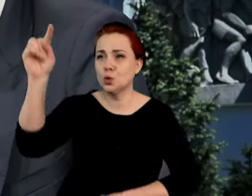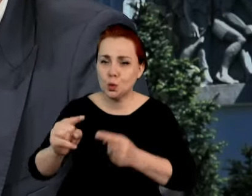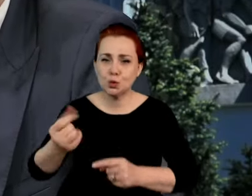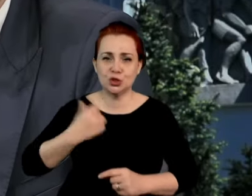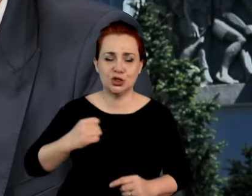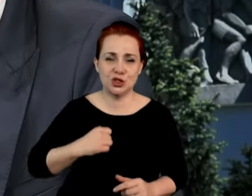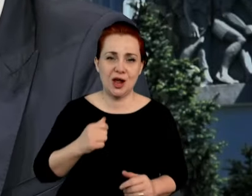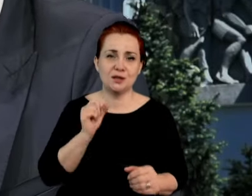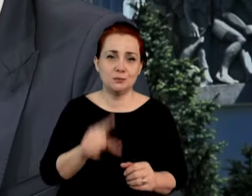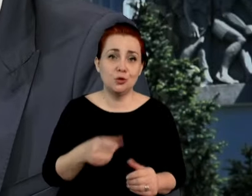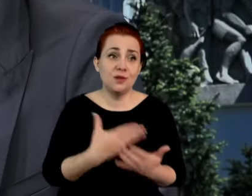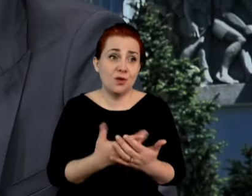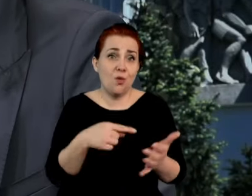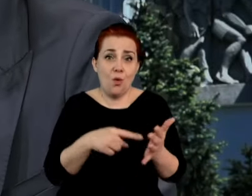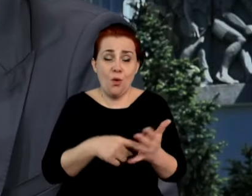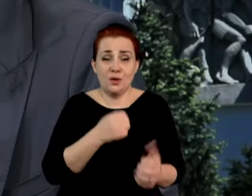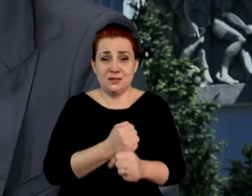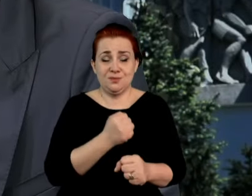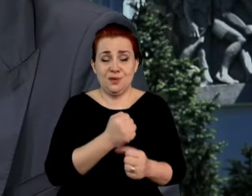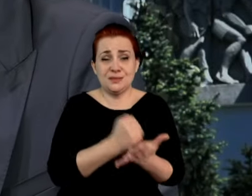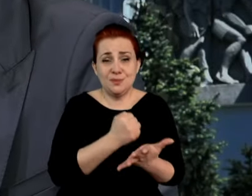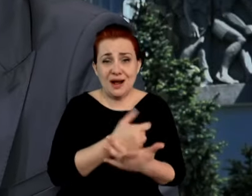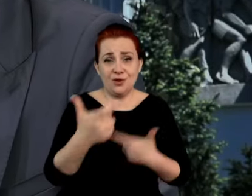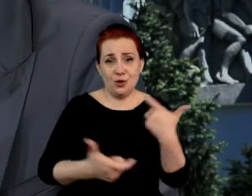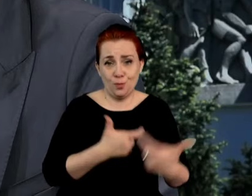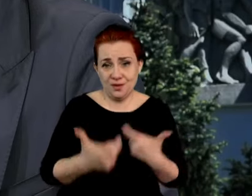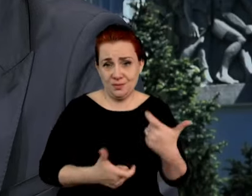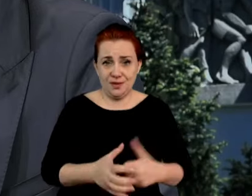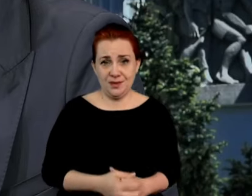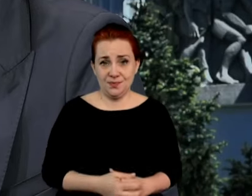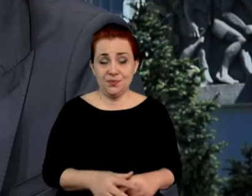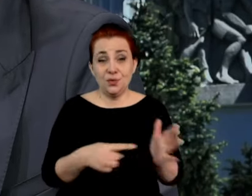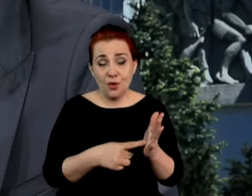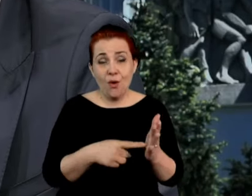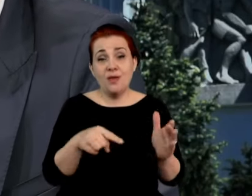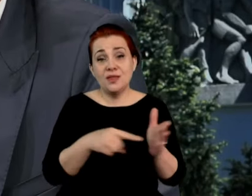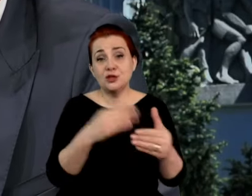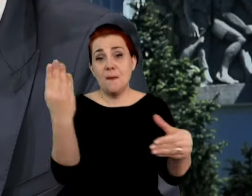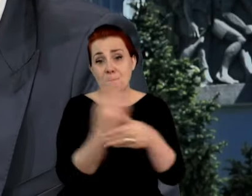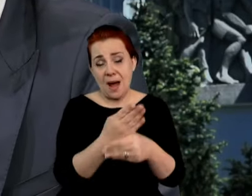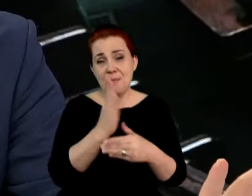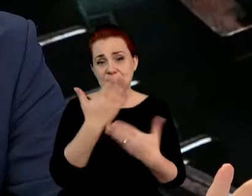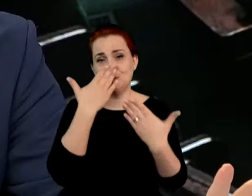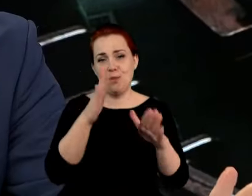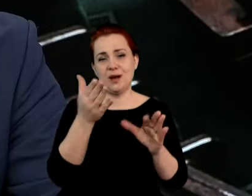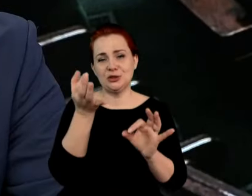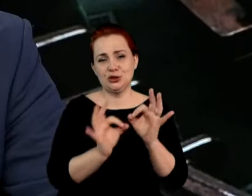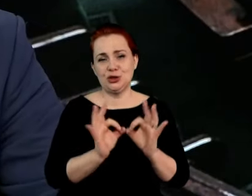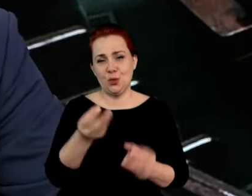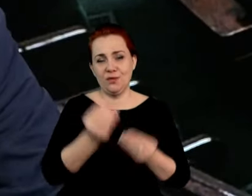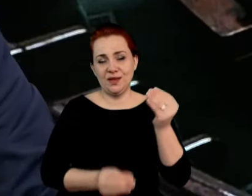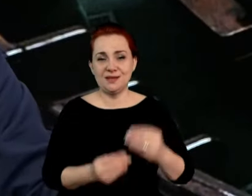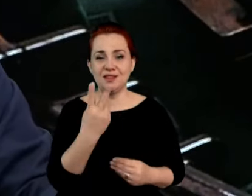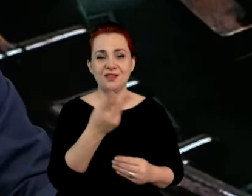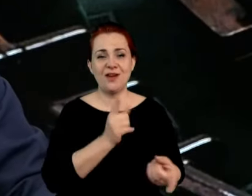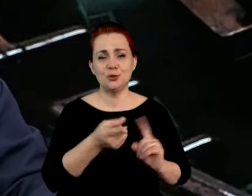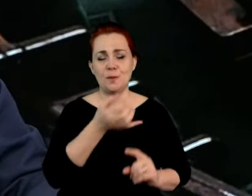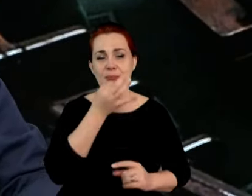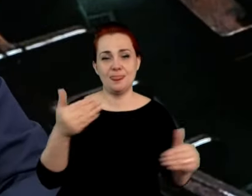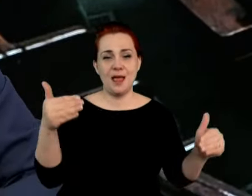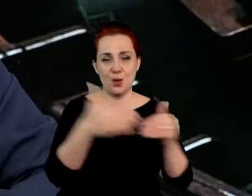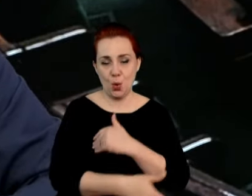organizacyjnym i właśnie w tej chwili je robimy, więc to jest kolejny też pakiet, który będziemy pokazywać w większych szczegółach. Panie ministrze, dwa szybkie pytania na sam koniec.